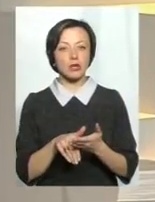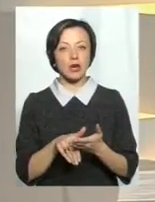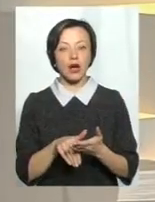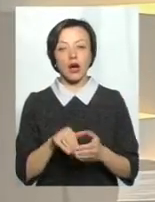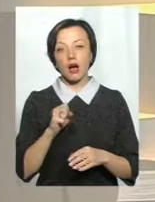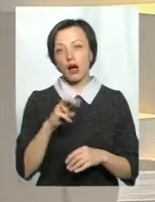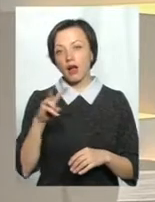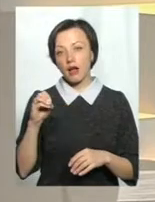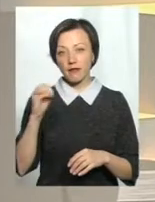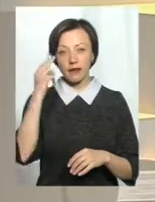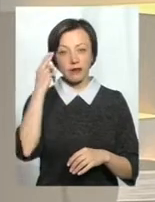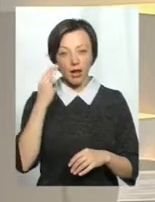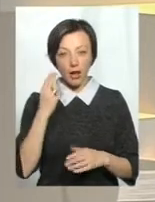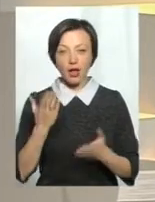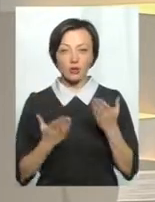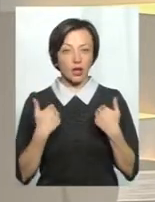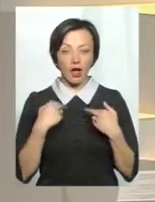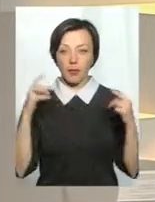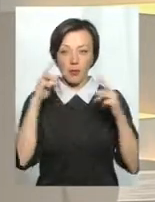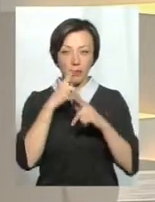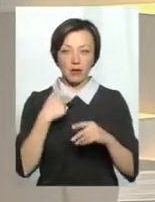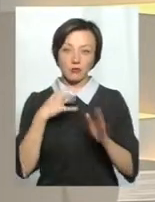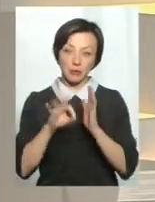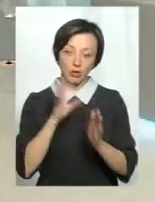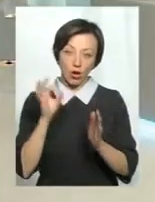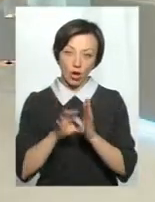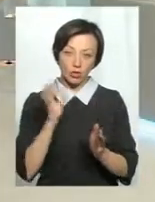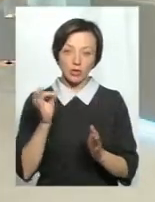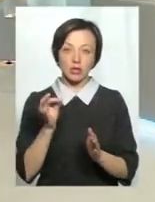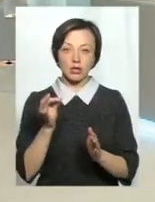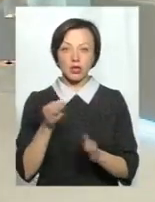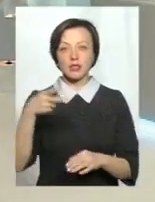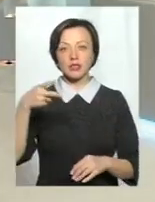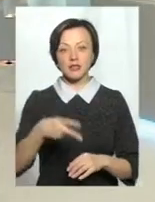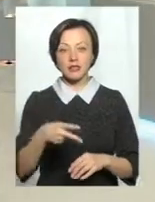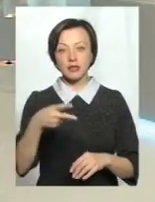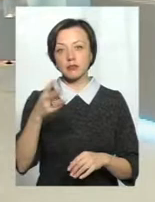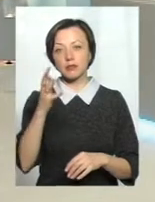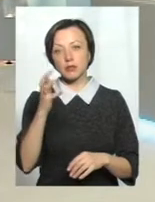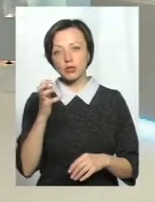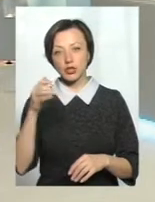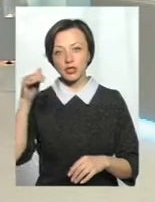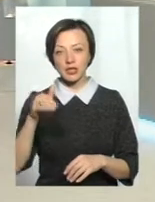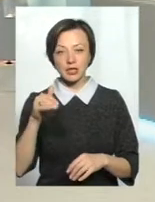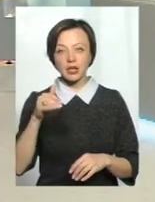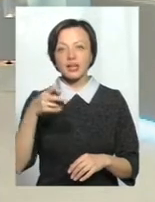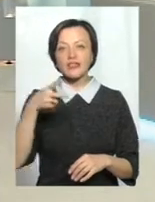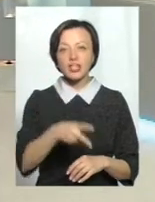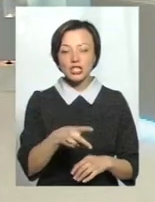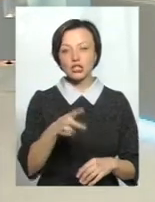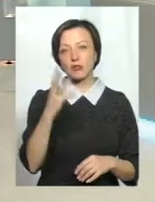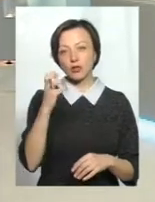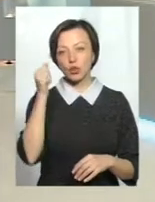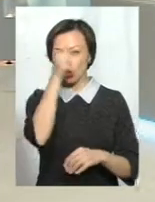Проте в Китаї, якщо я не помиляюся, мені підкажете, майже 2,5 тисячі років тому, що був написаний перший